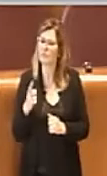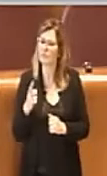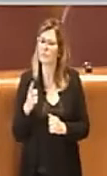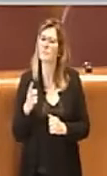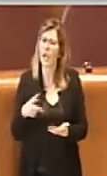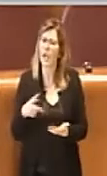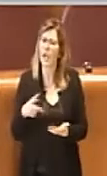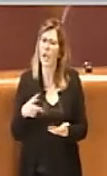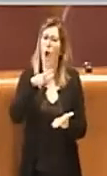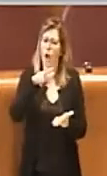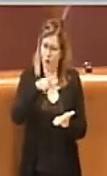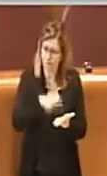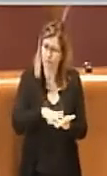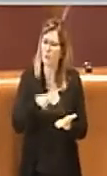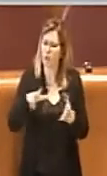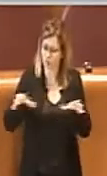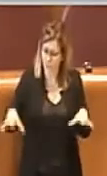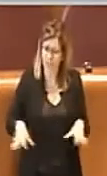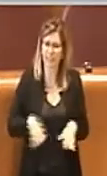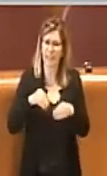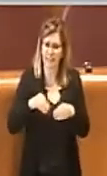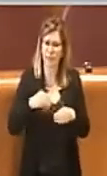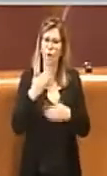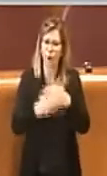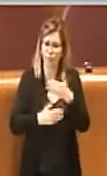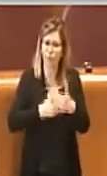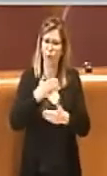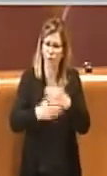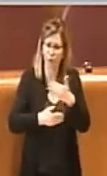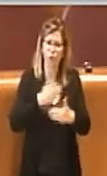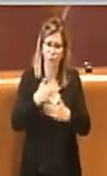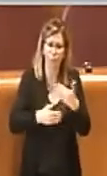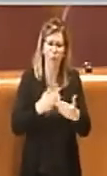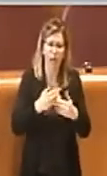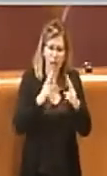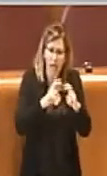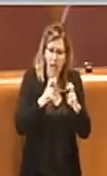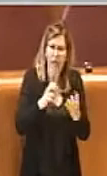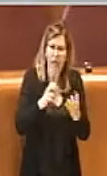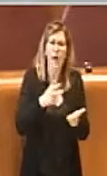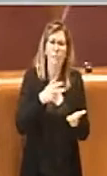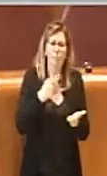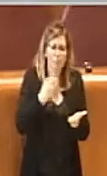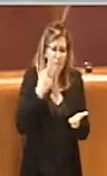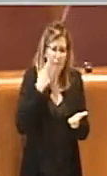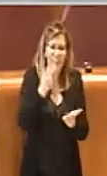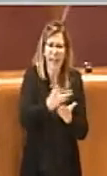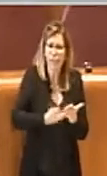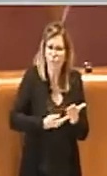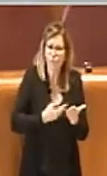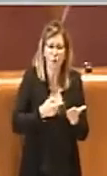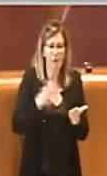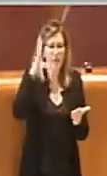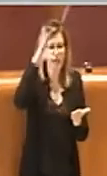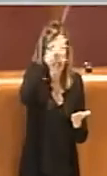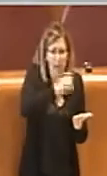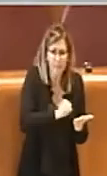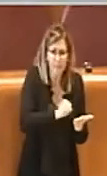dell'avvio di un'istruttoria volto appunto a vedere e quindi a capire quali spazi